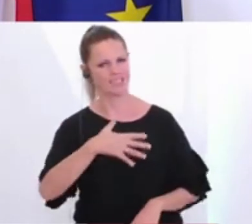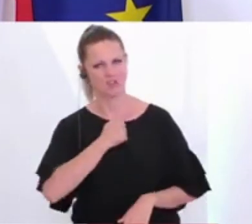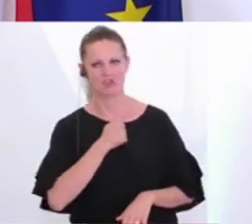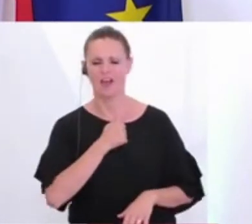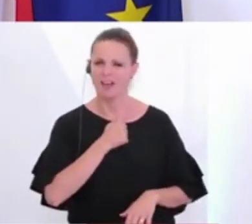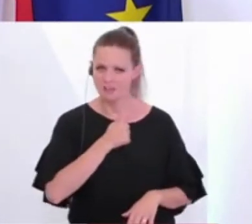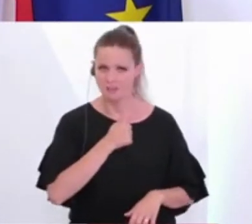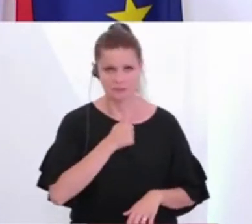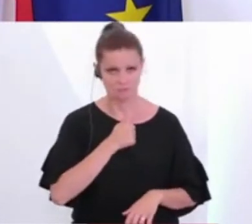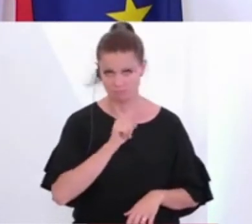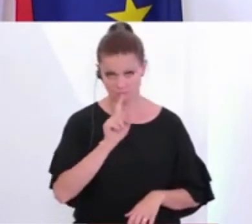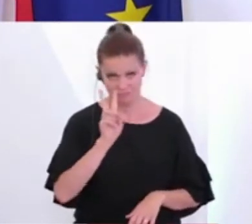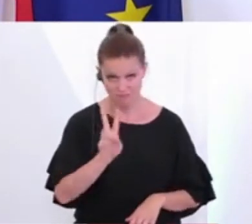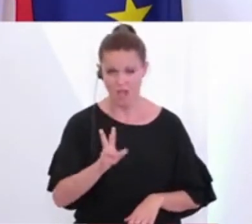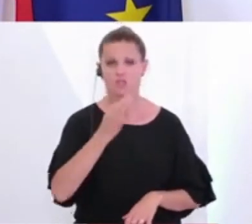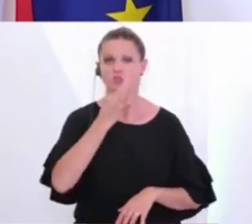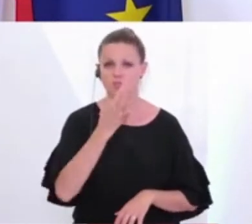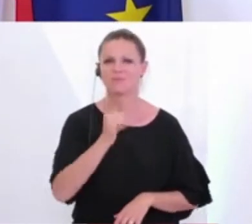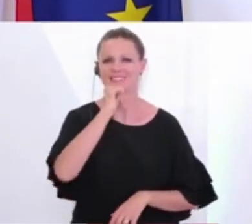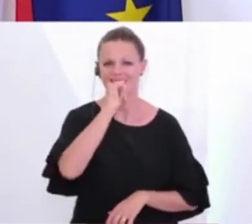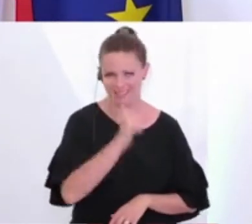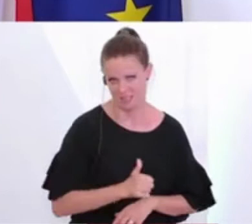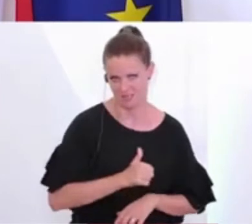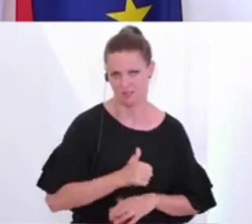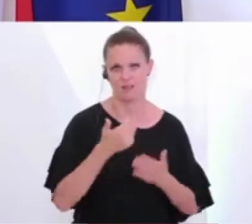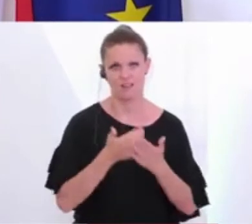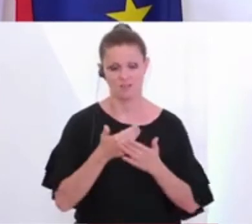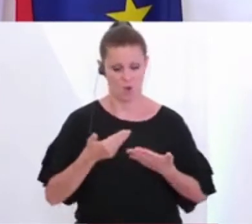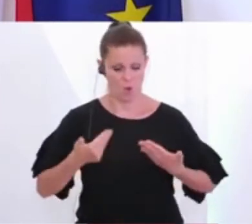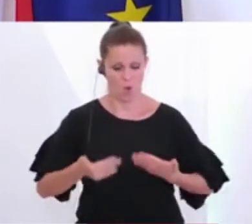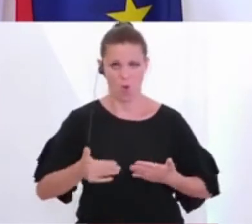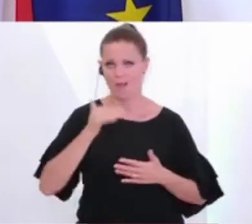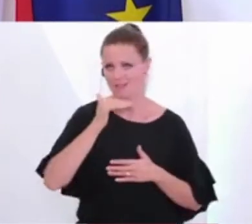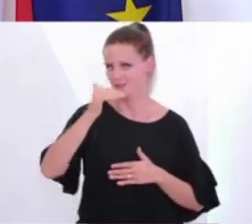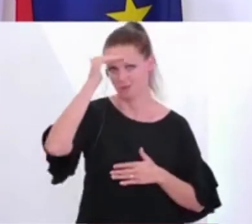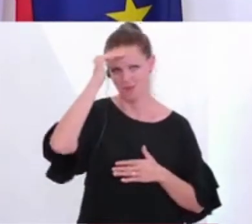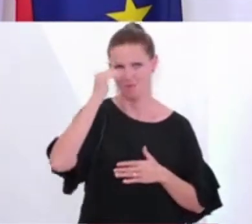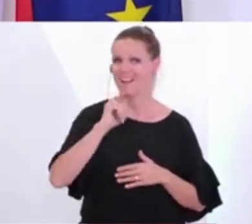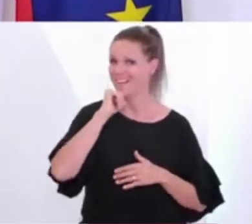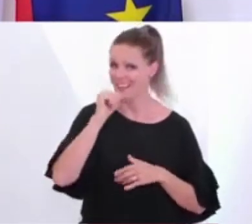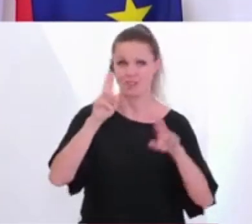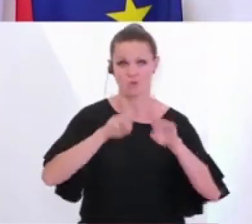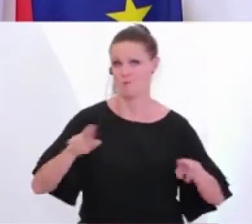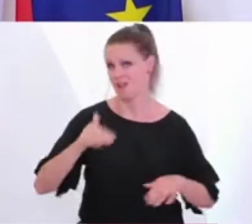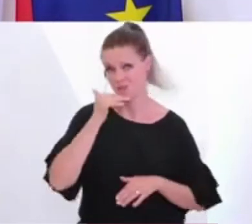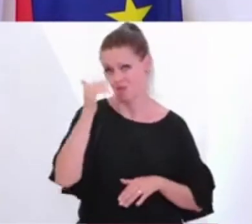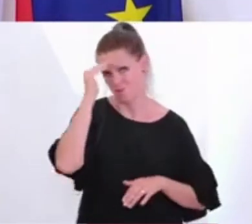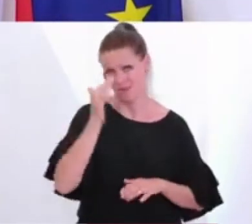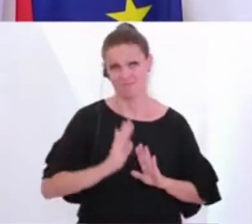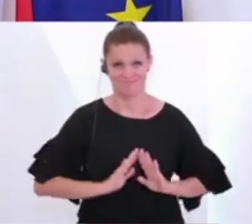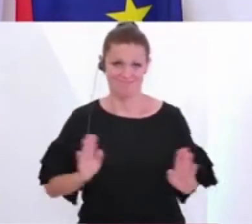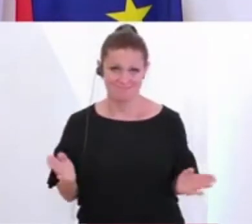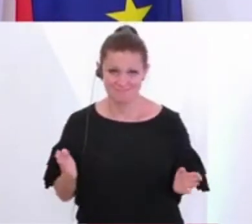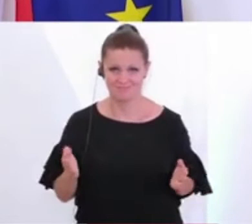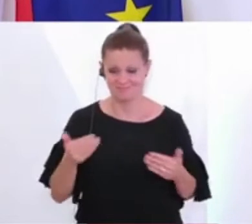endlich über dem Berg, wir sind es schlicht und ergreifend noch nicht. Und dieser Sommer wird kein normaler Sommer sein. Es gilt auch